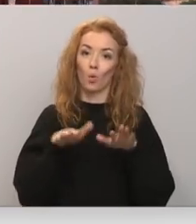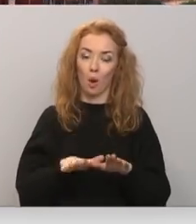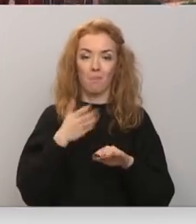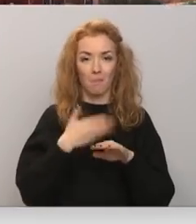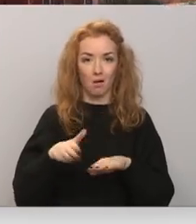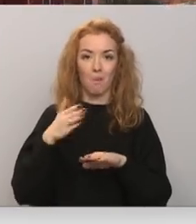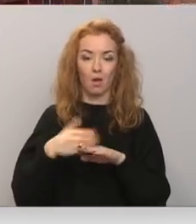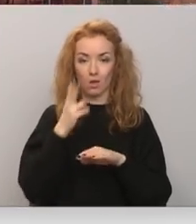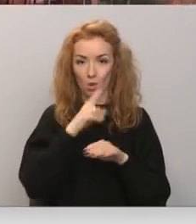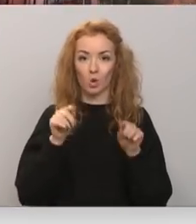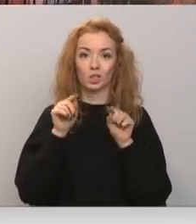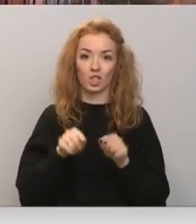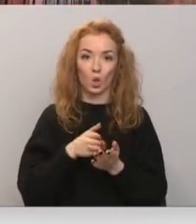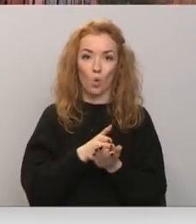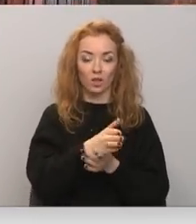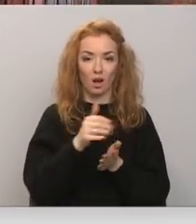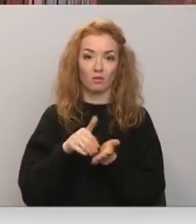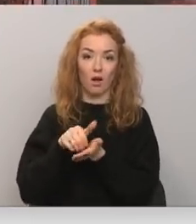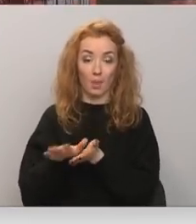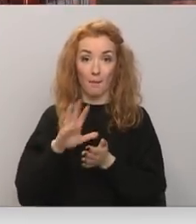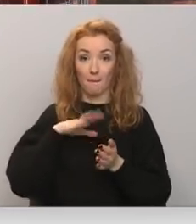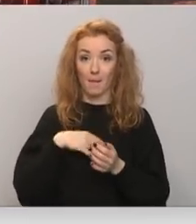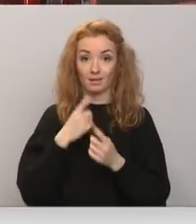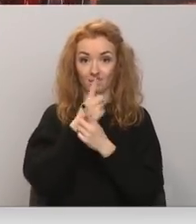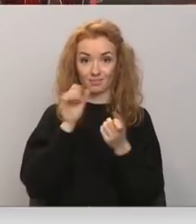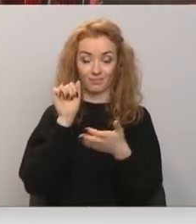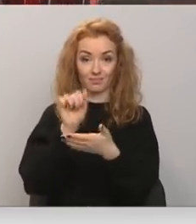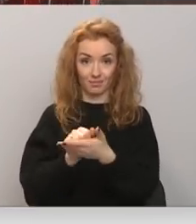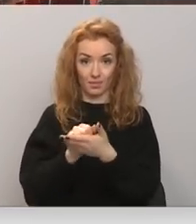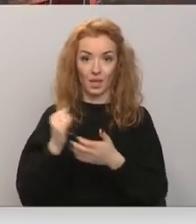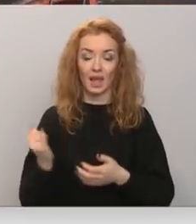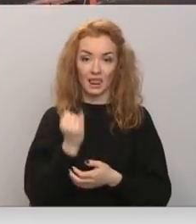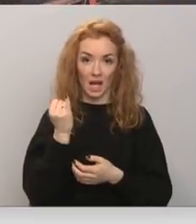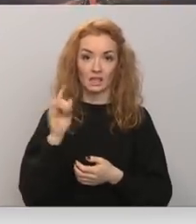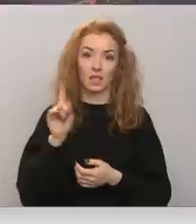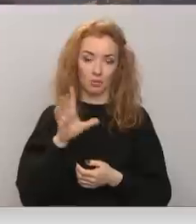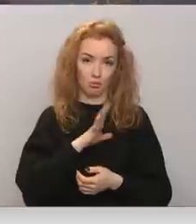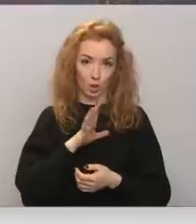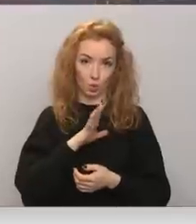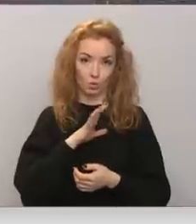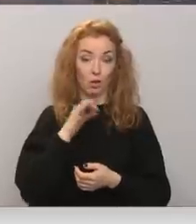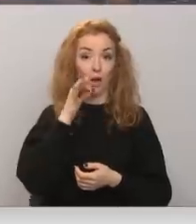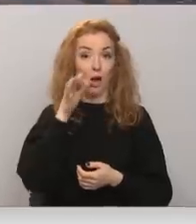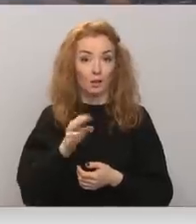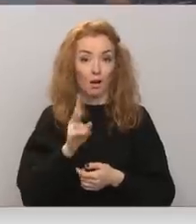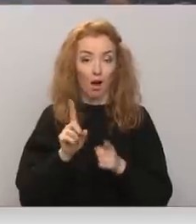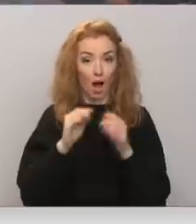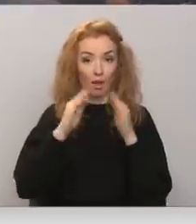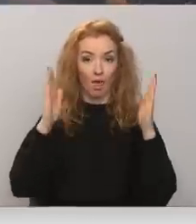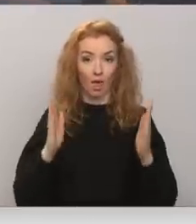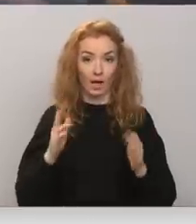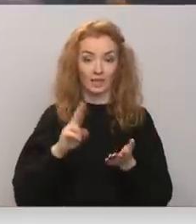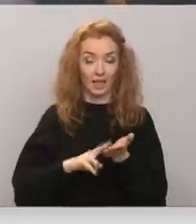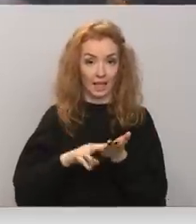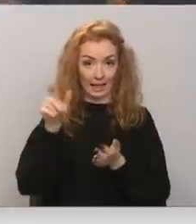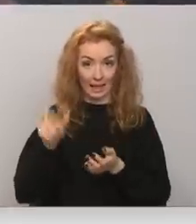pakāpeniski no šīs nozeres atteikties. Pēc sludinājuma ievietošanas interese esot bijusi. Jāteica, ka arī ēkas īrnieki